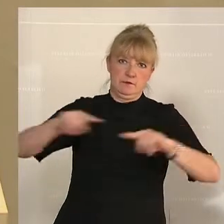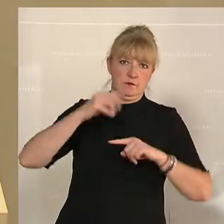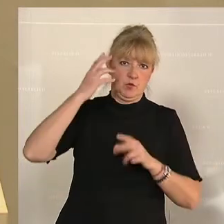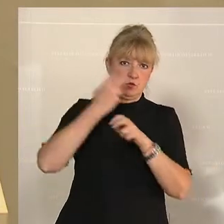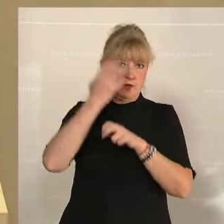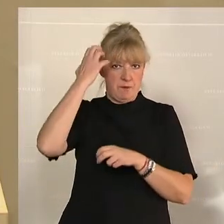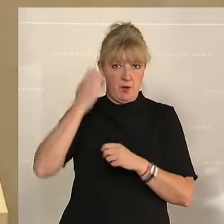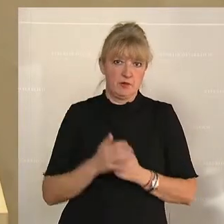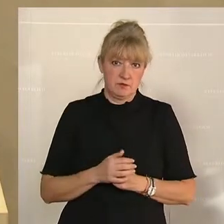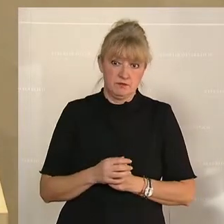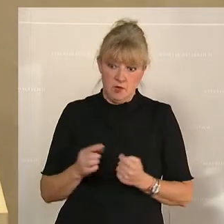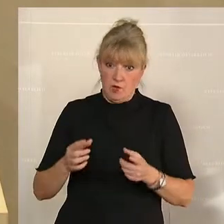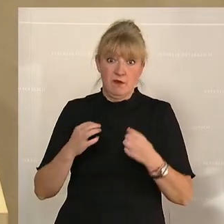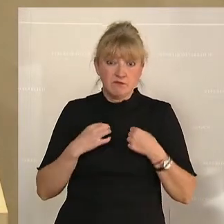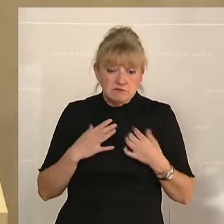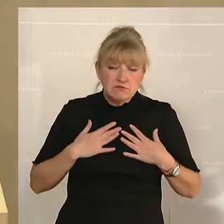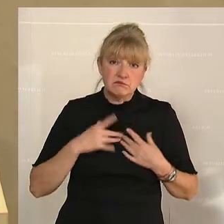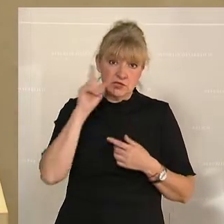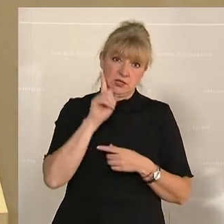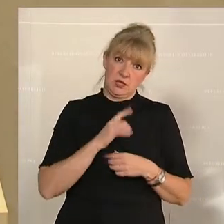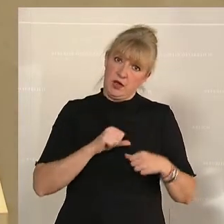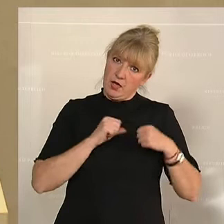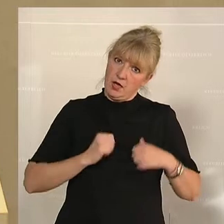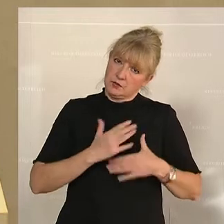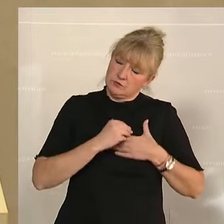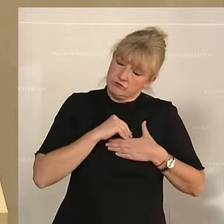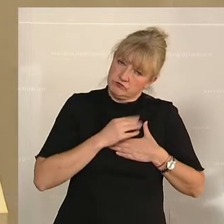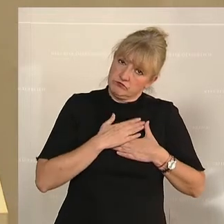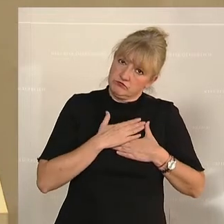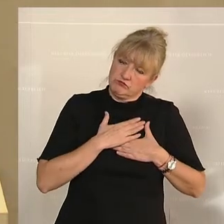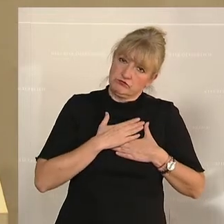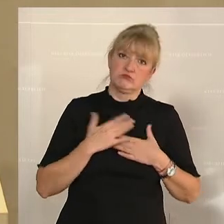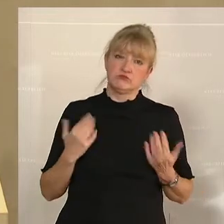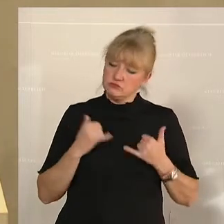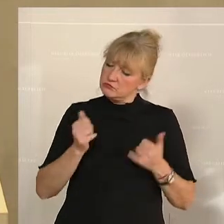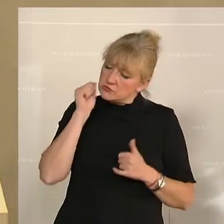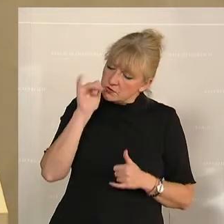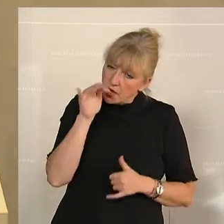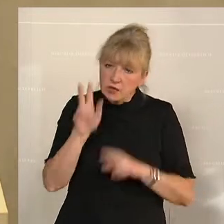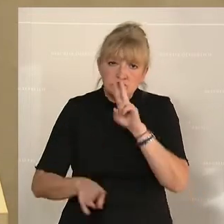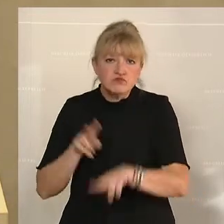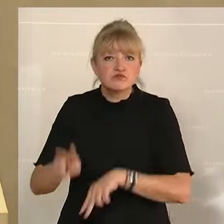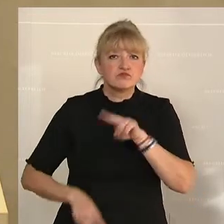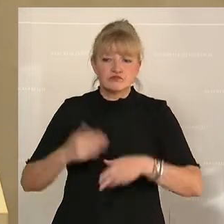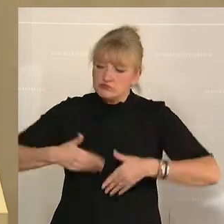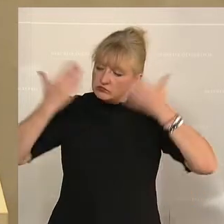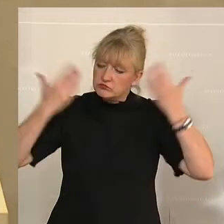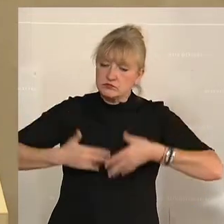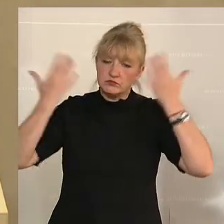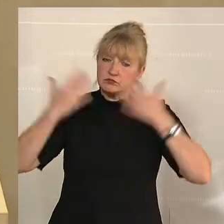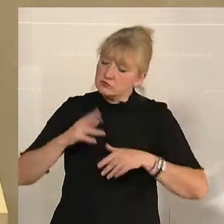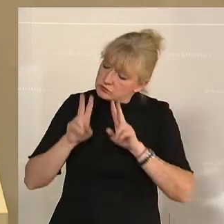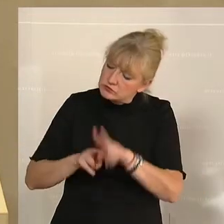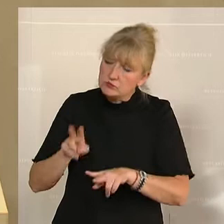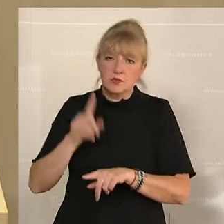Uns liegen die Tiere am Herzen. Wir kommen uns Tag ein, Tag aus um die Tiere und wollen ihnen ein angenehmes Leben